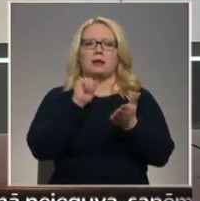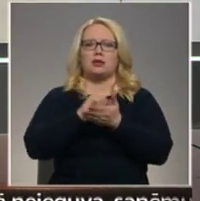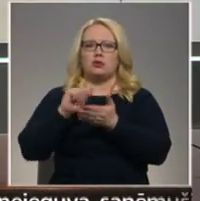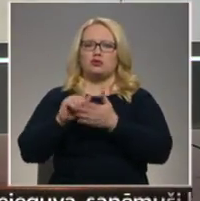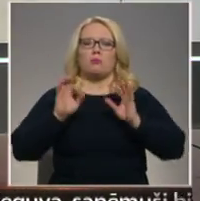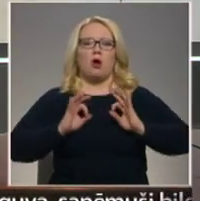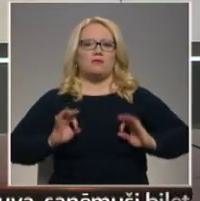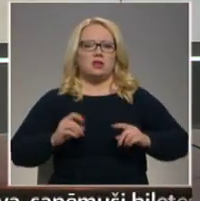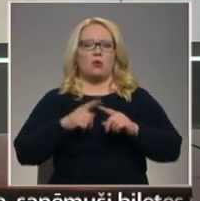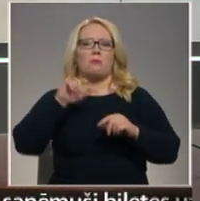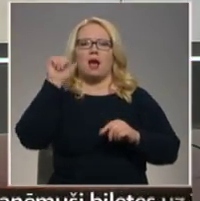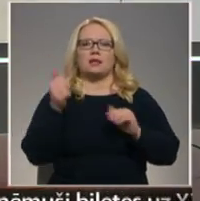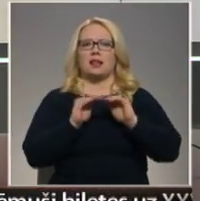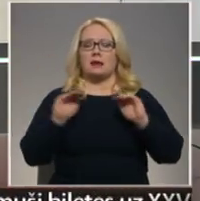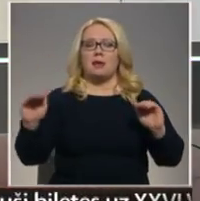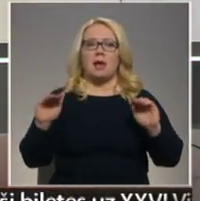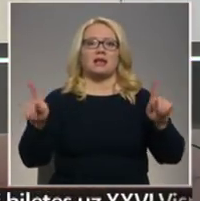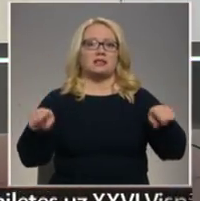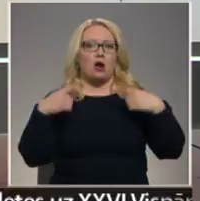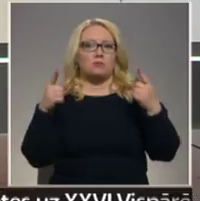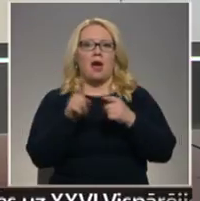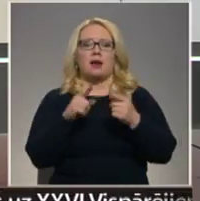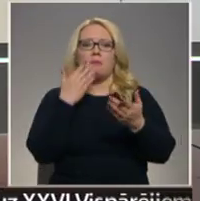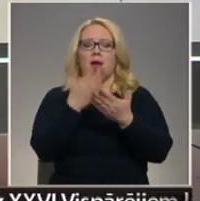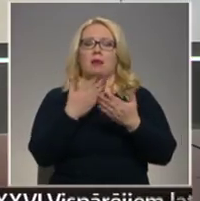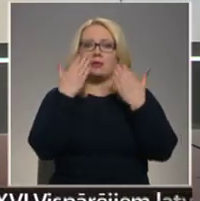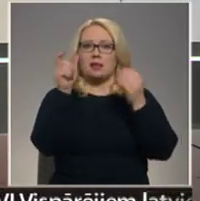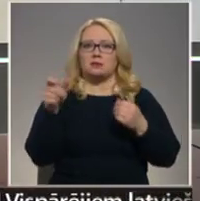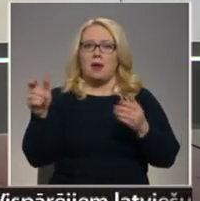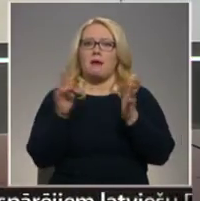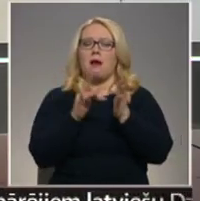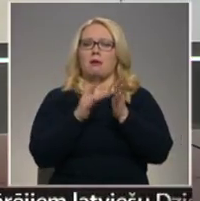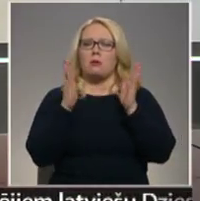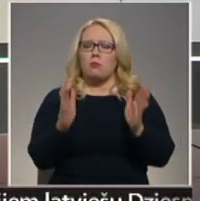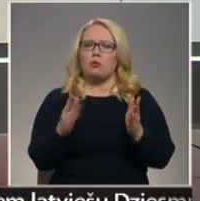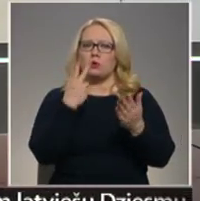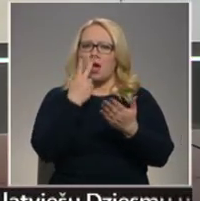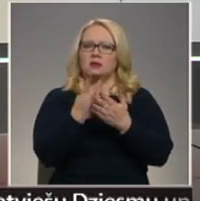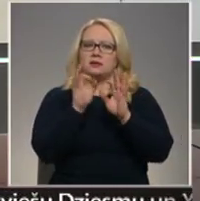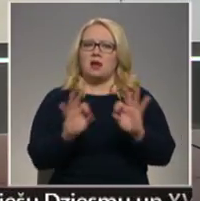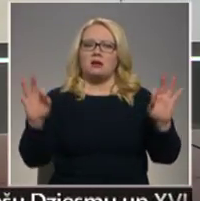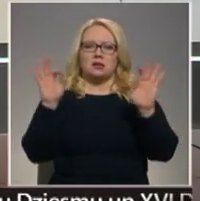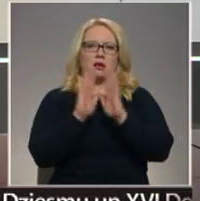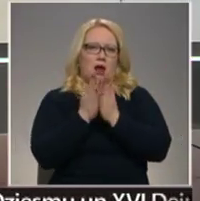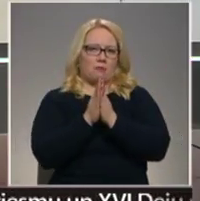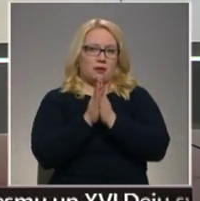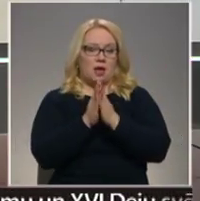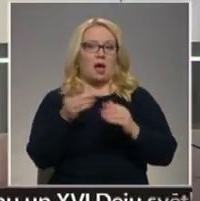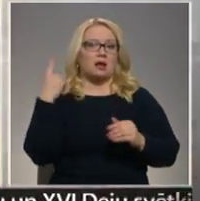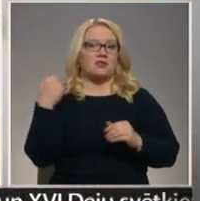profesionālā un mākslinieciskā līmeņa izauksmikā arī ierādīt lasītājiem, kādai būtu jāizskatās skaistai grāmatai.